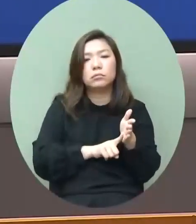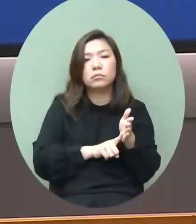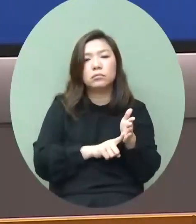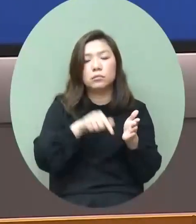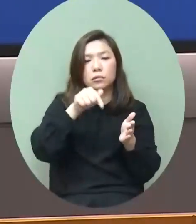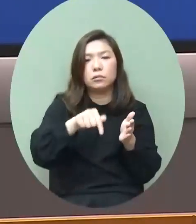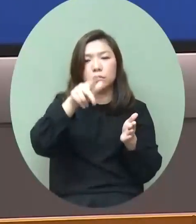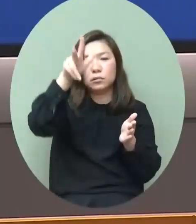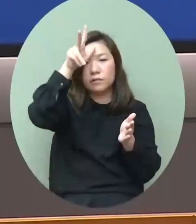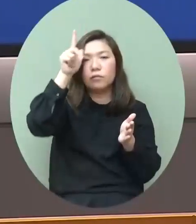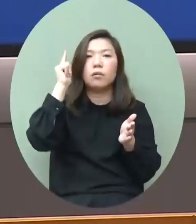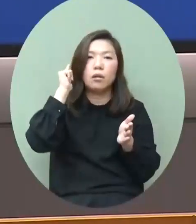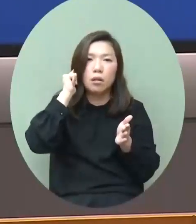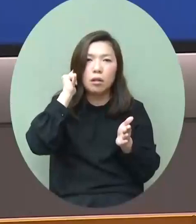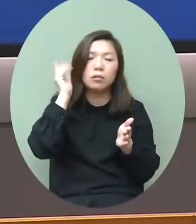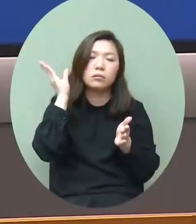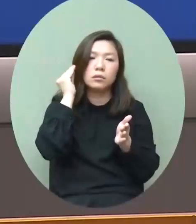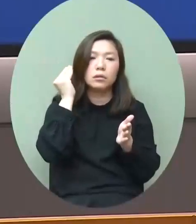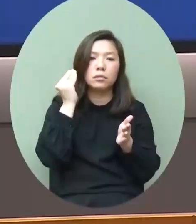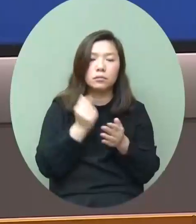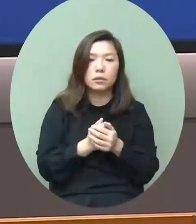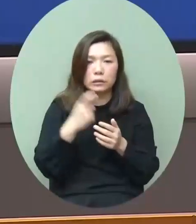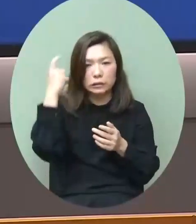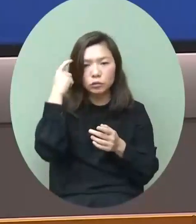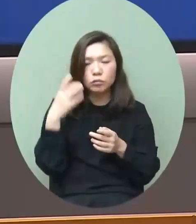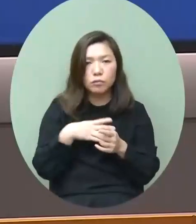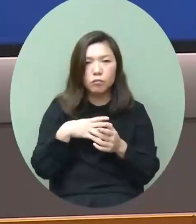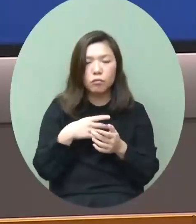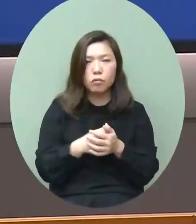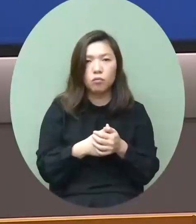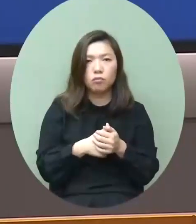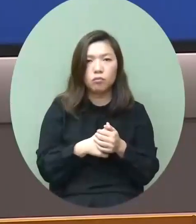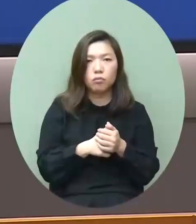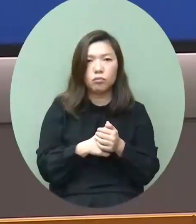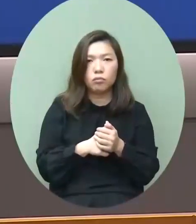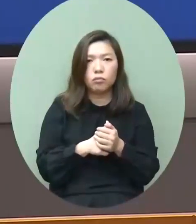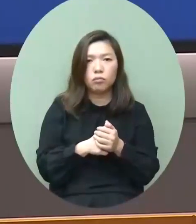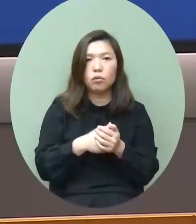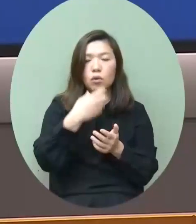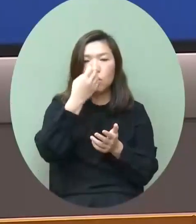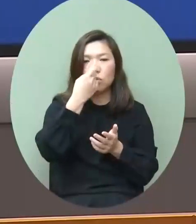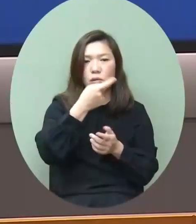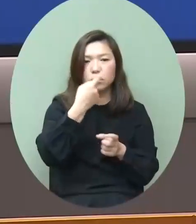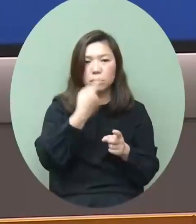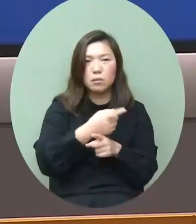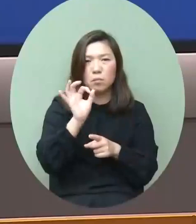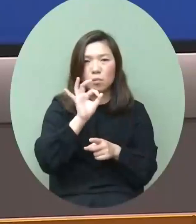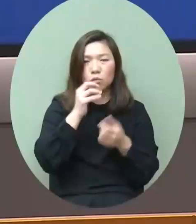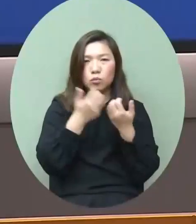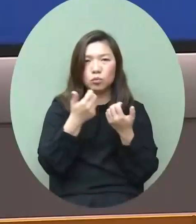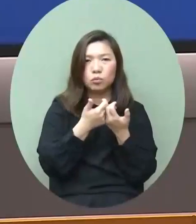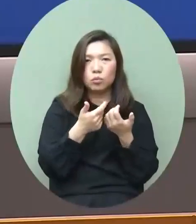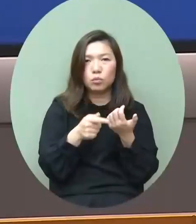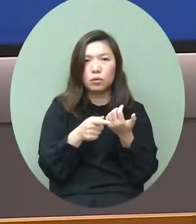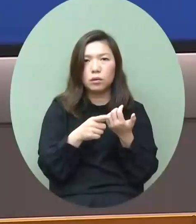為政府要聽到的聲音要知道的情況但是香港一向都沒有這種數據究